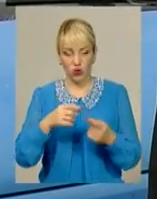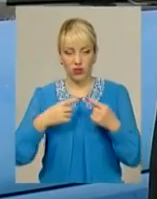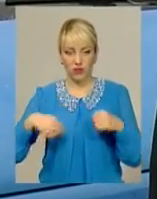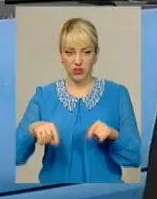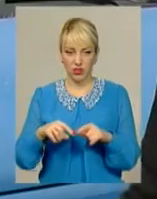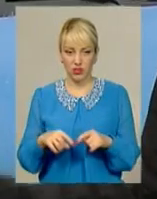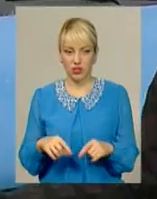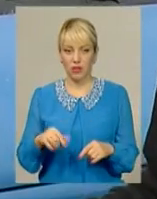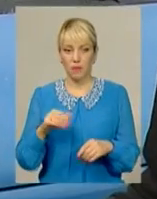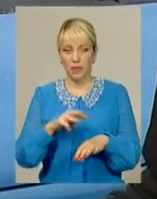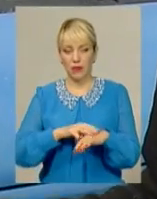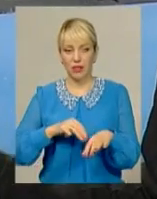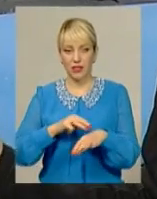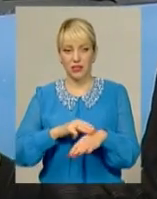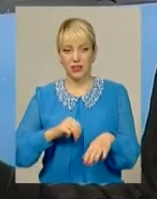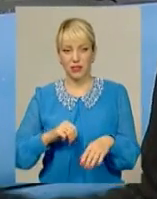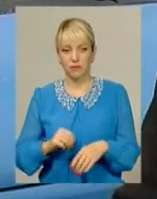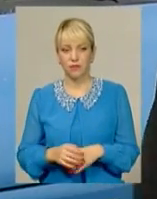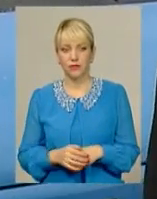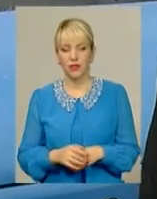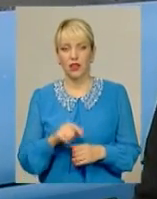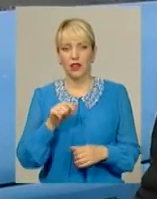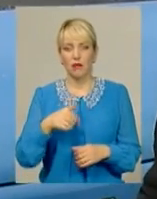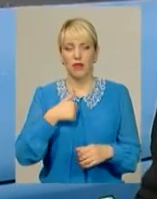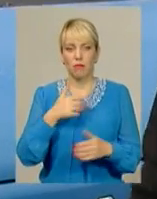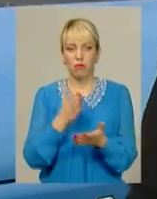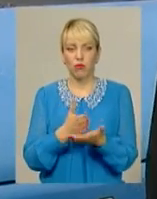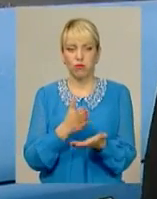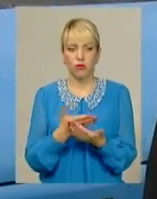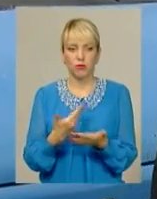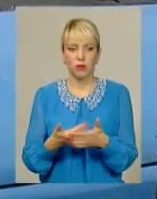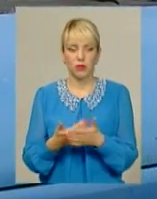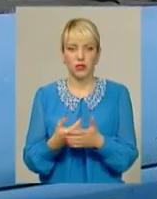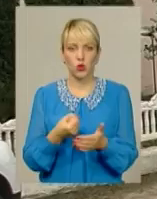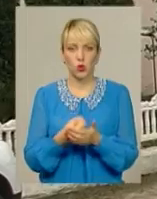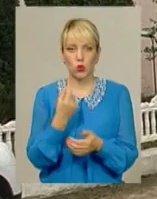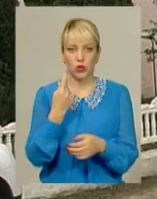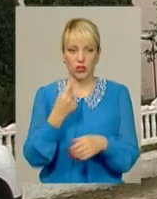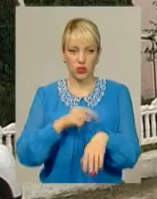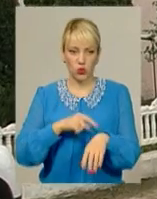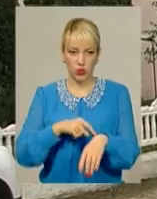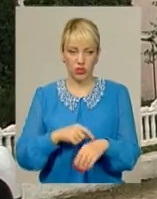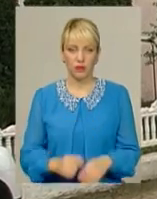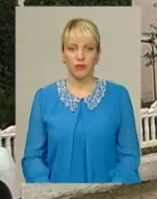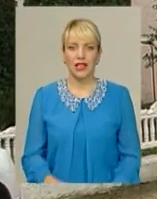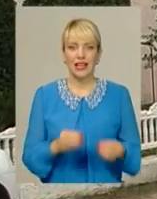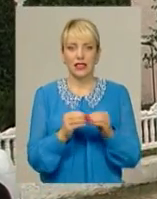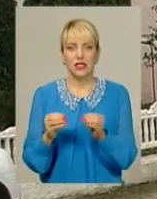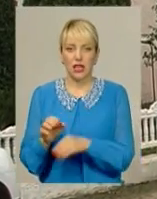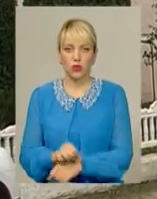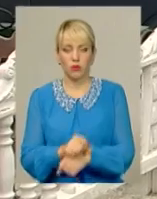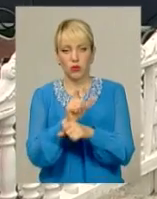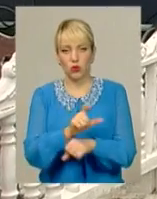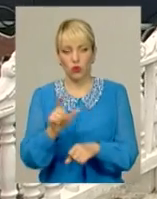міліції. Там я пробув десь почти до 11 годин. З десяток мітингувальників у